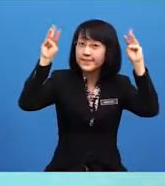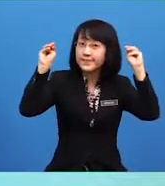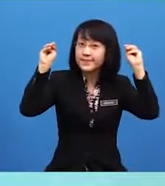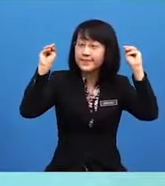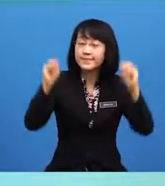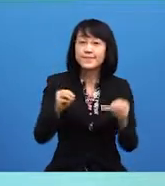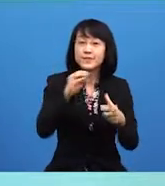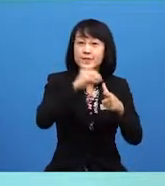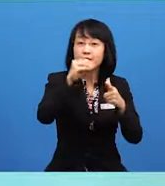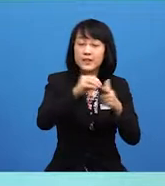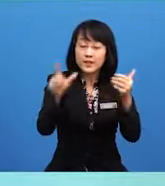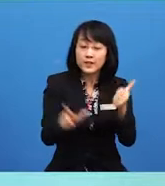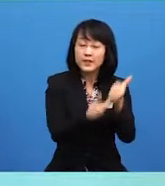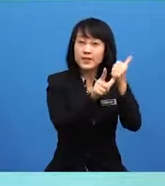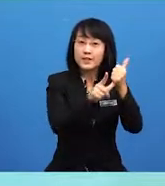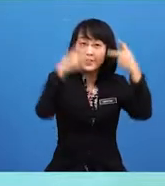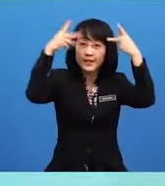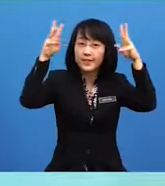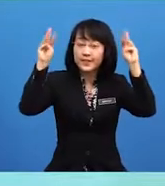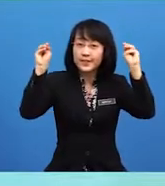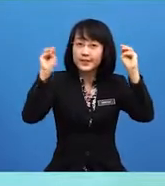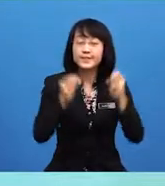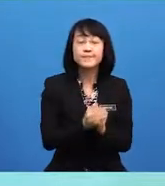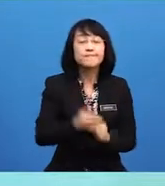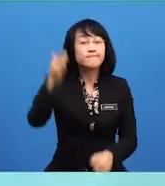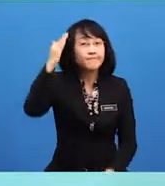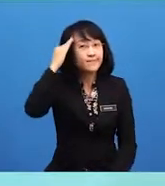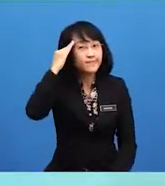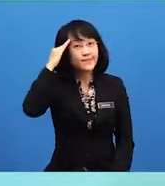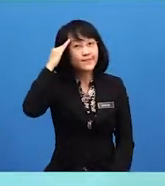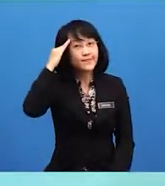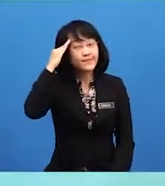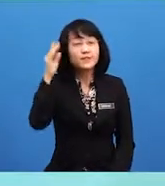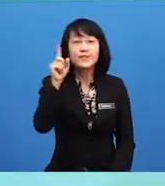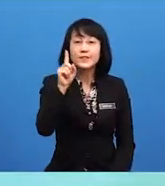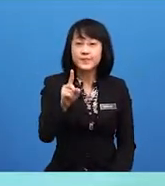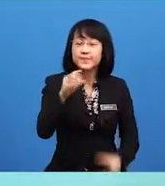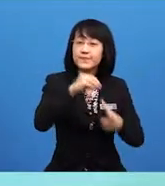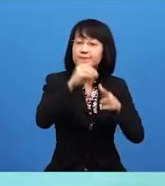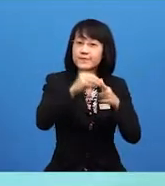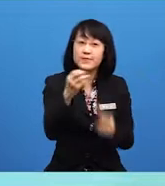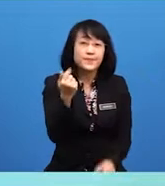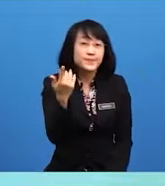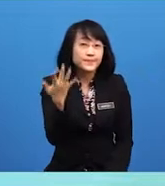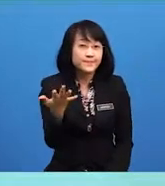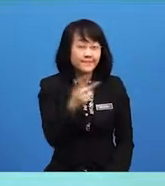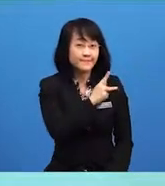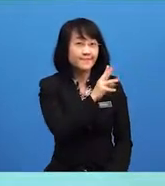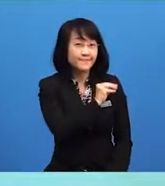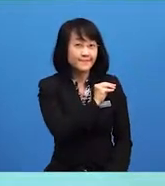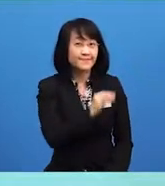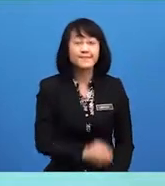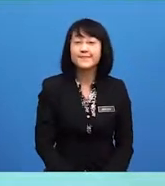atau timbalan perdana menteri juga mengetahui sesuatu atau beberapa kementerian.